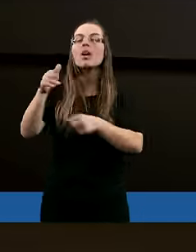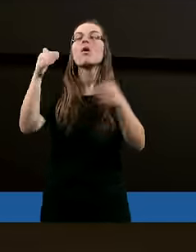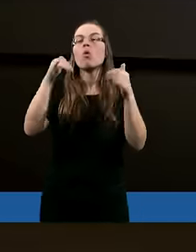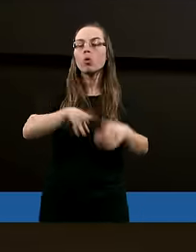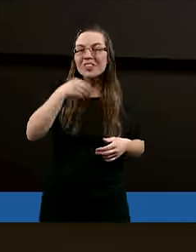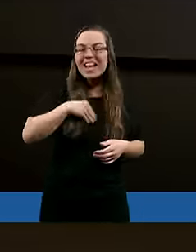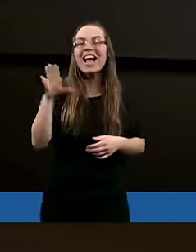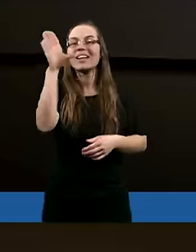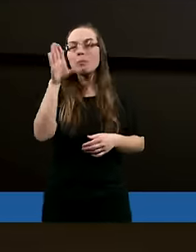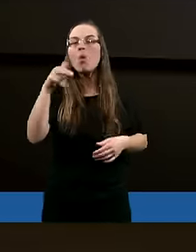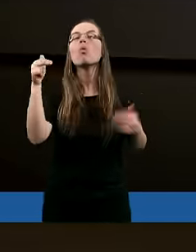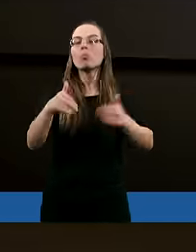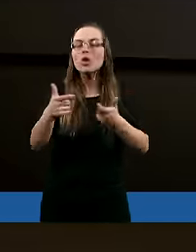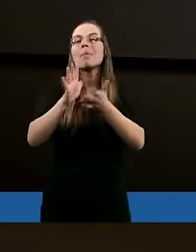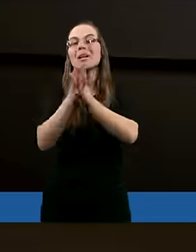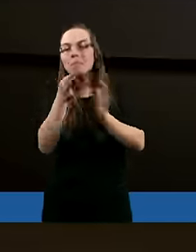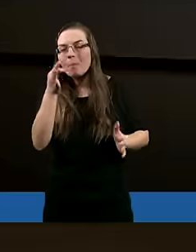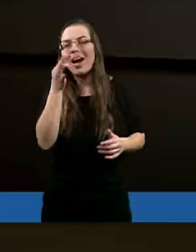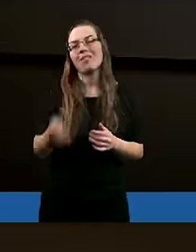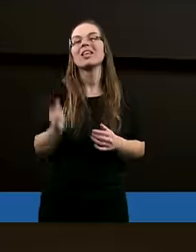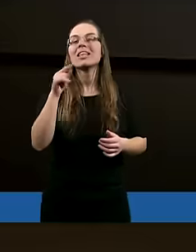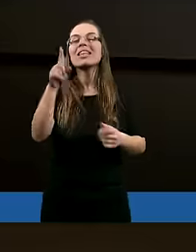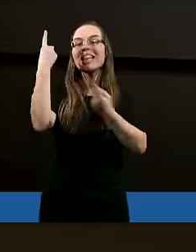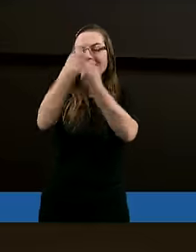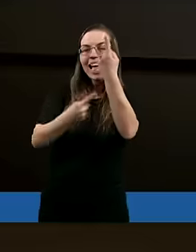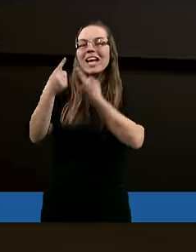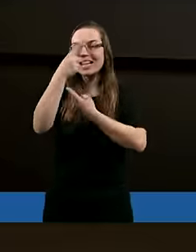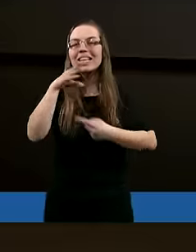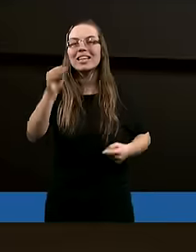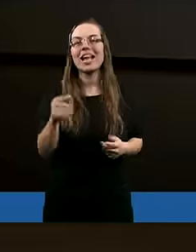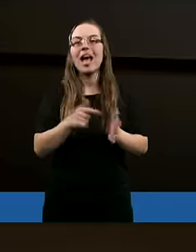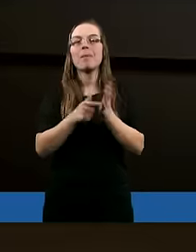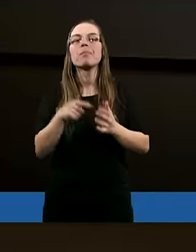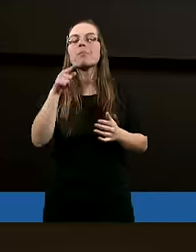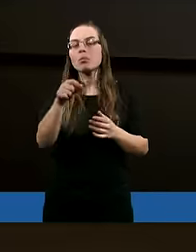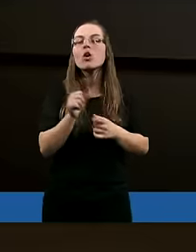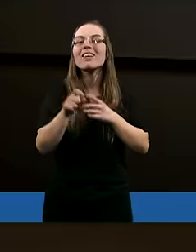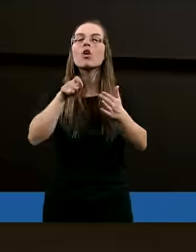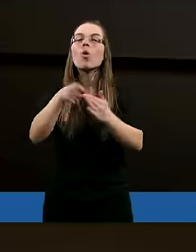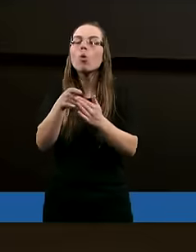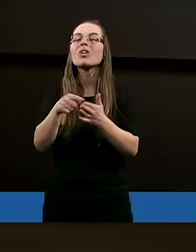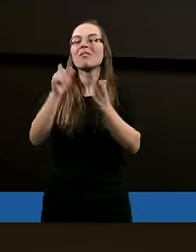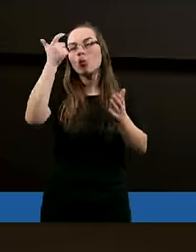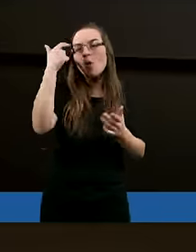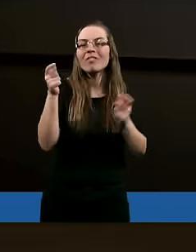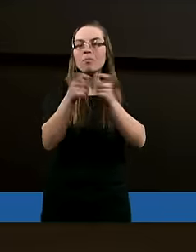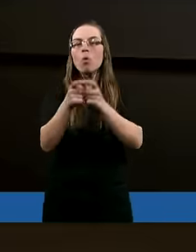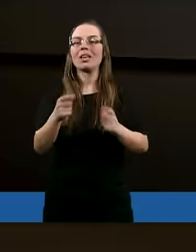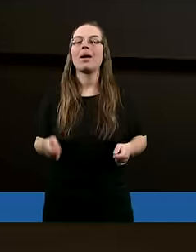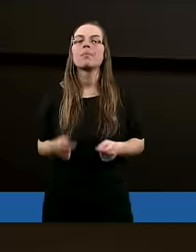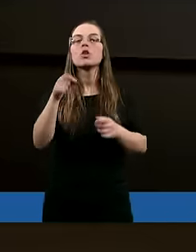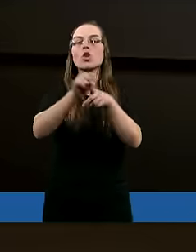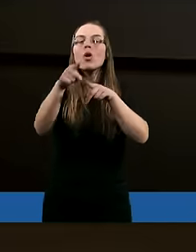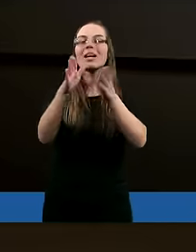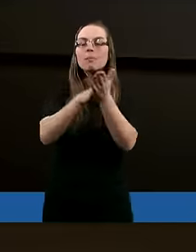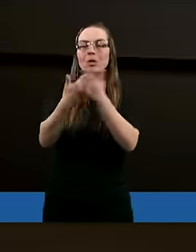poświęcone Bogu, intencje, to jest to, co jest kluczem. Ale jeszcze chciałabym wrócić do tych